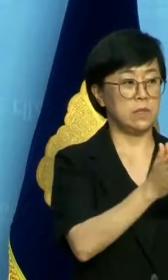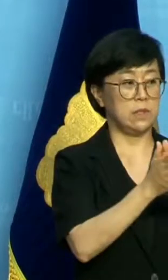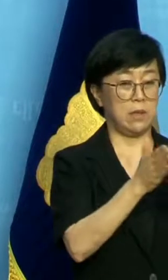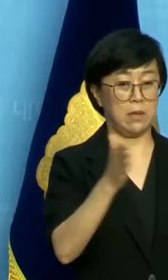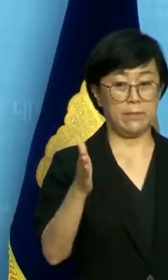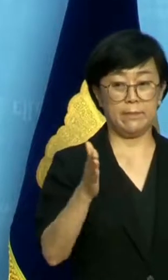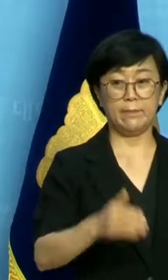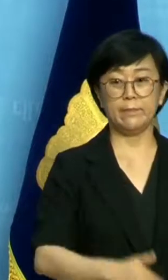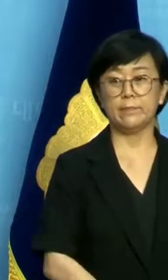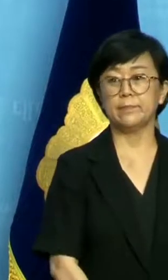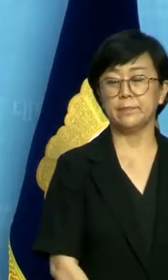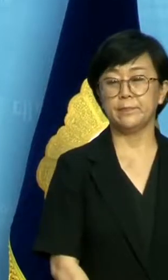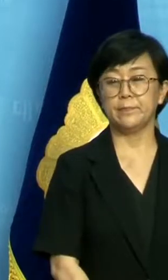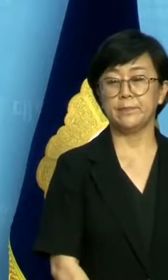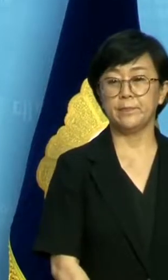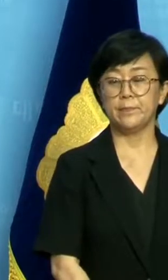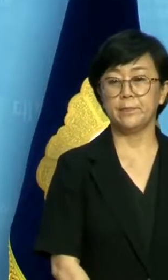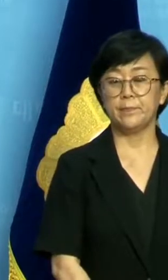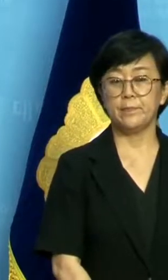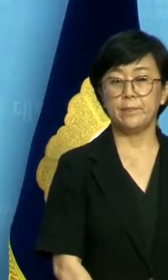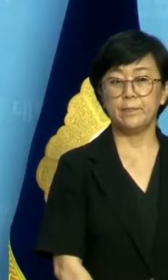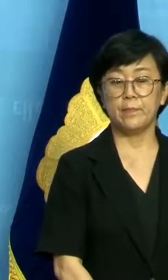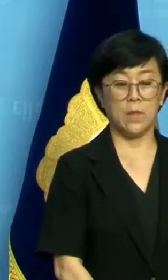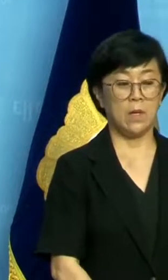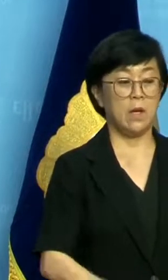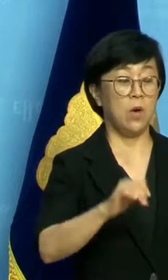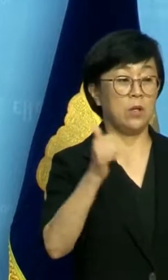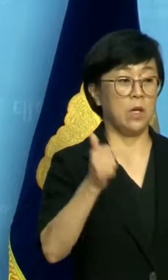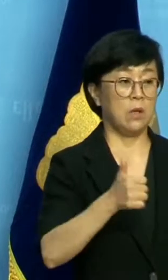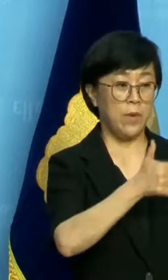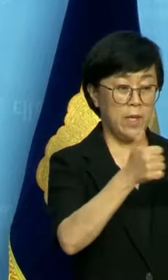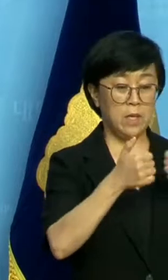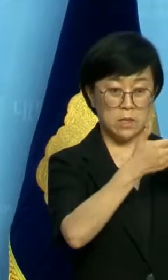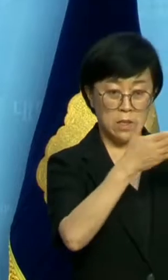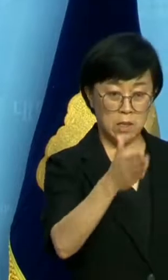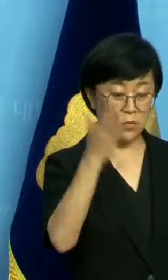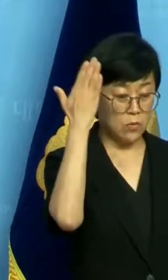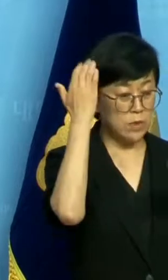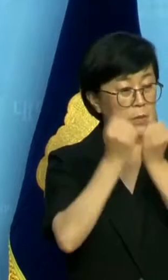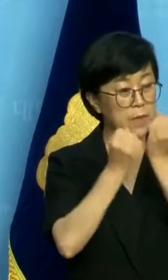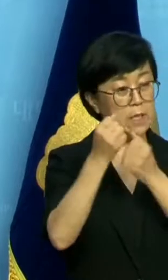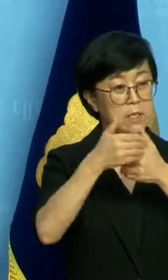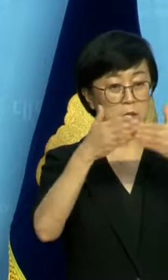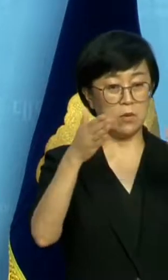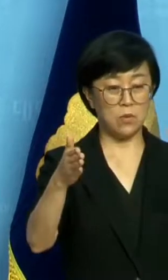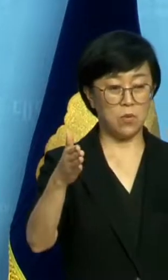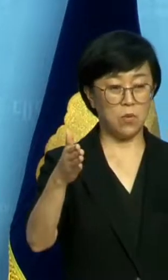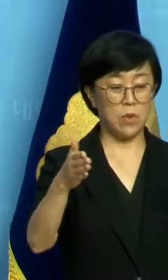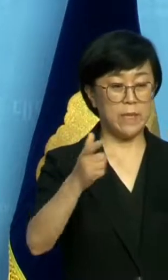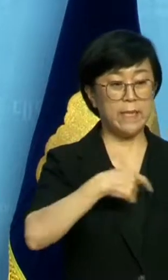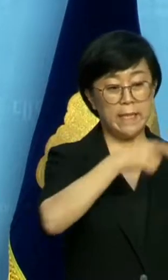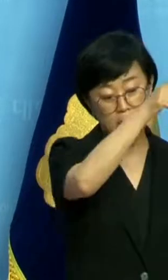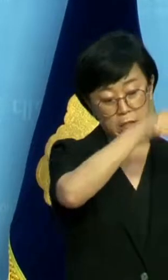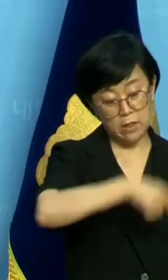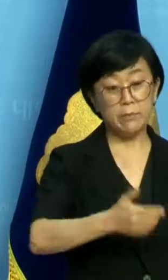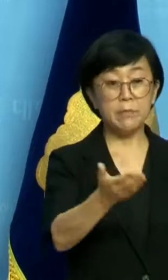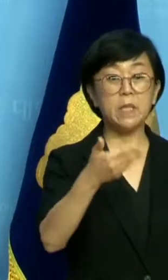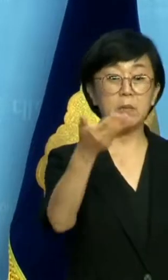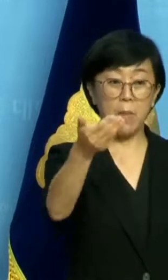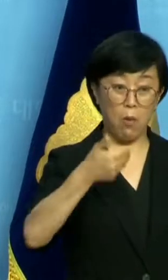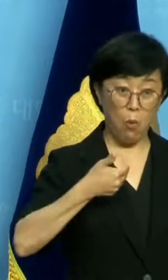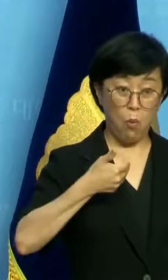따라서 의원회 간 회의실과 세미나실도 명단제를 운영해